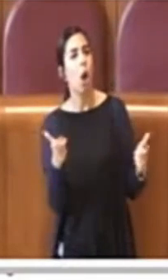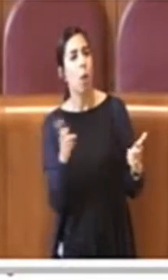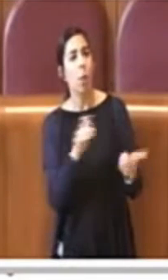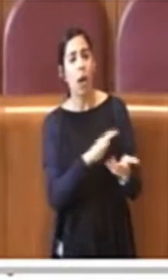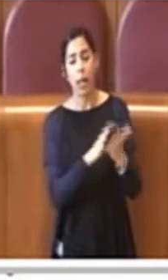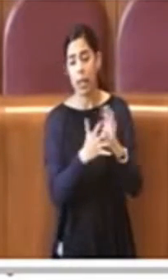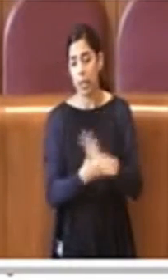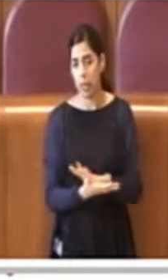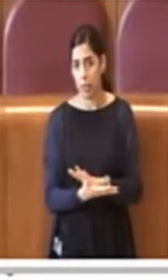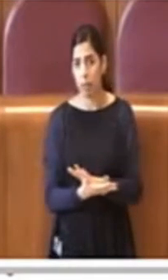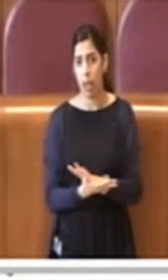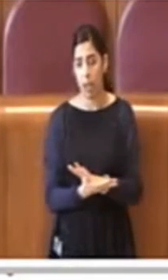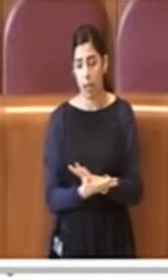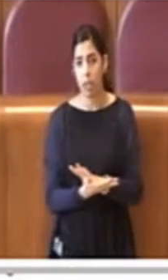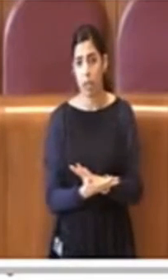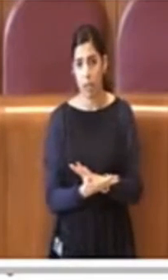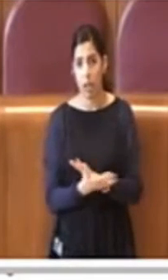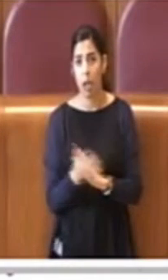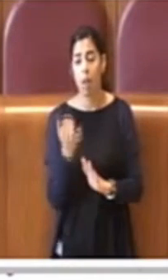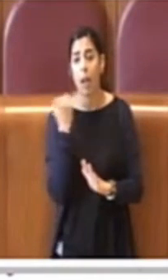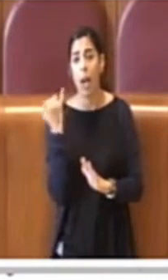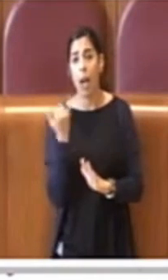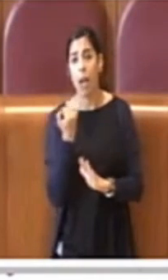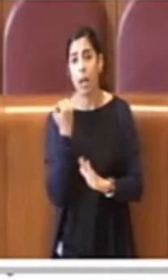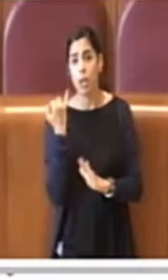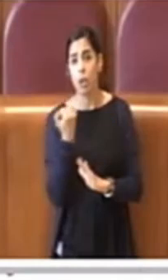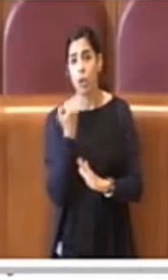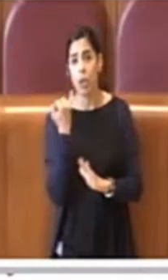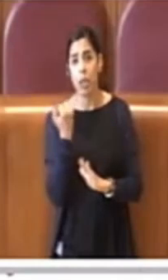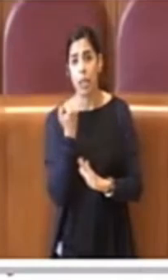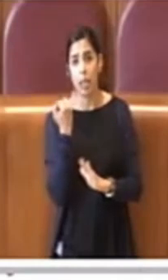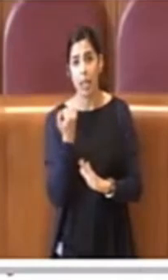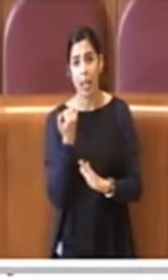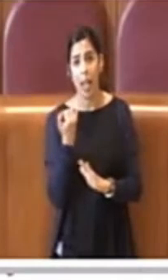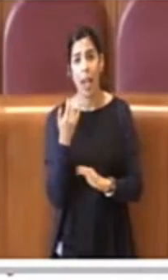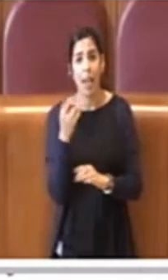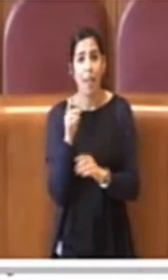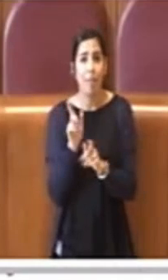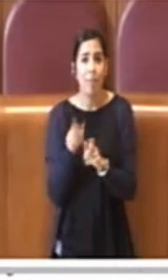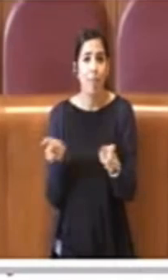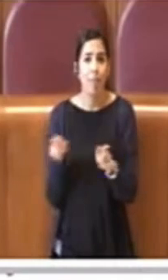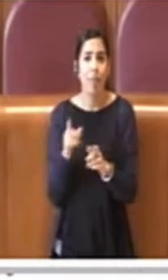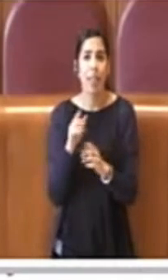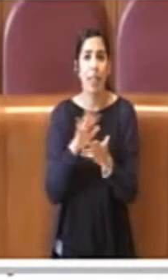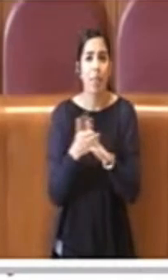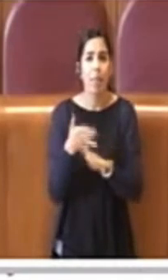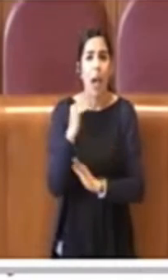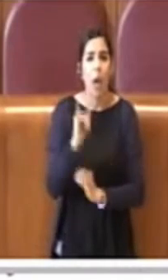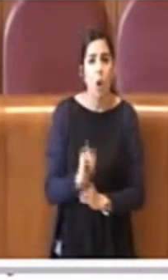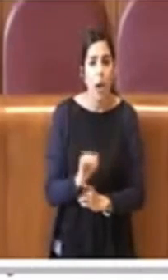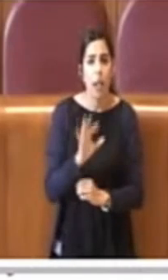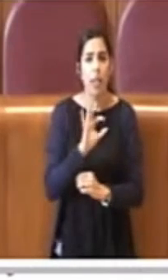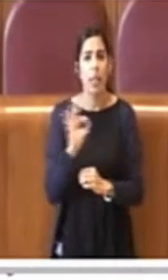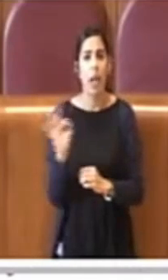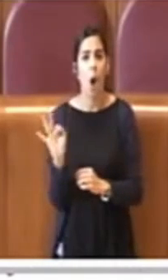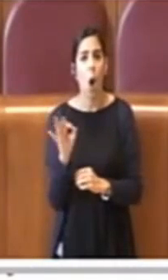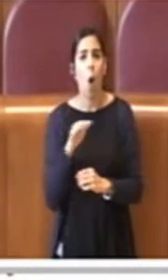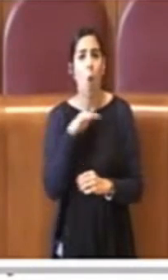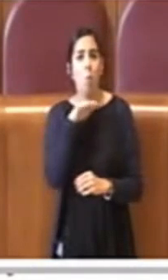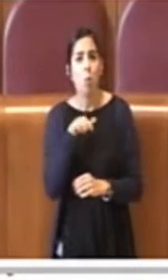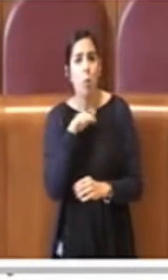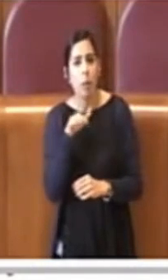fenomeni come anoressia, bulimia e di conseguenza anche atti di